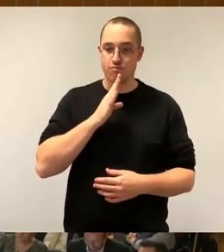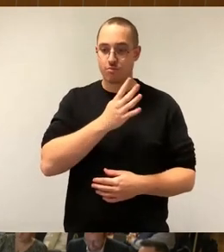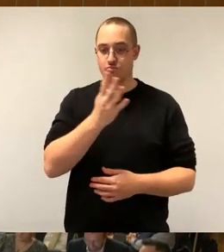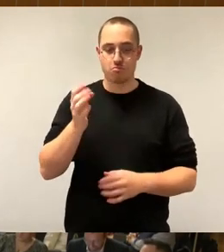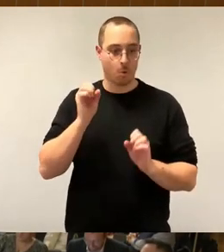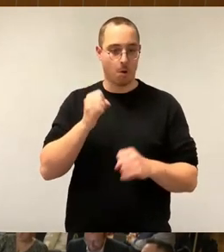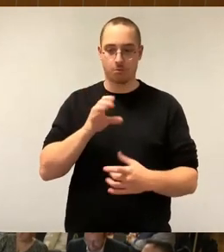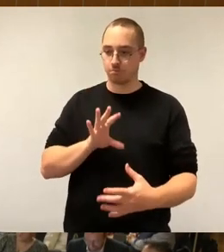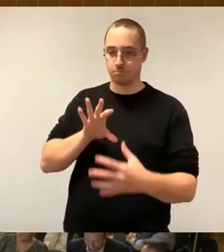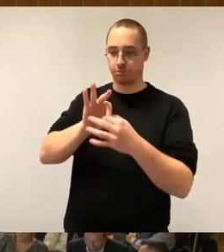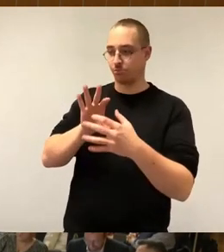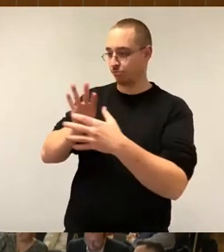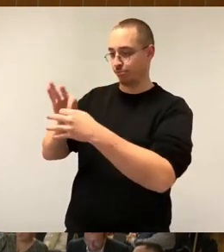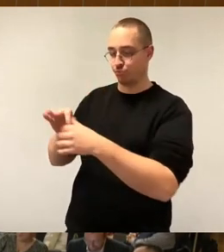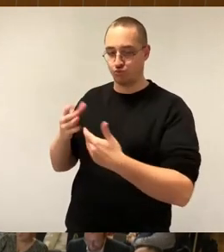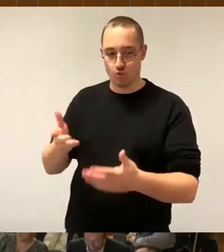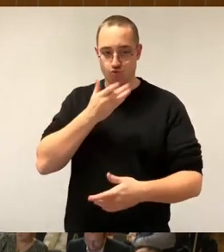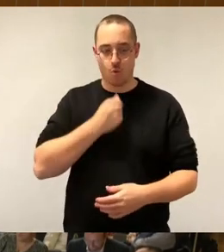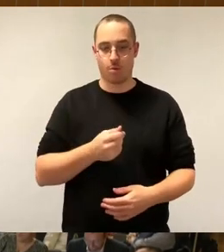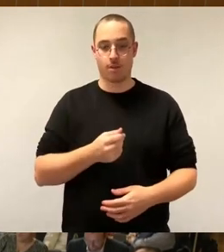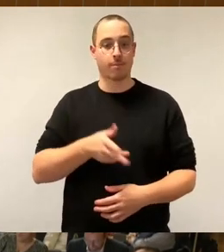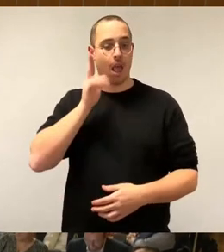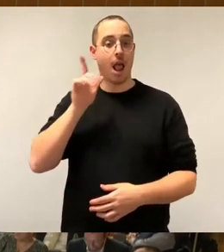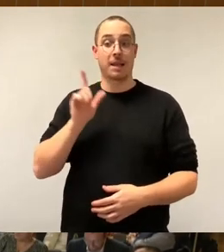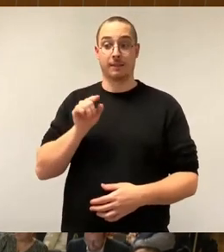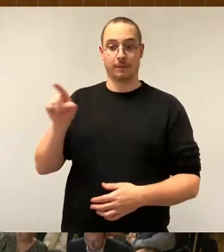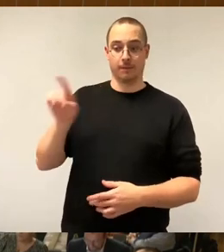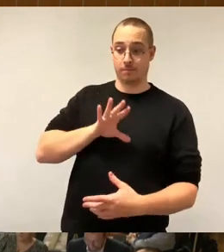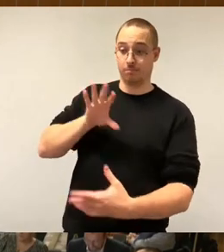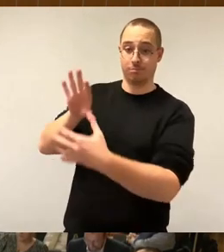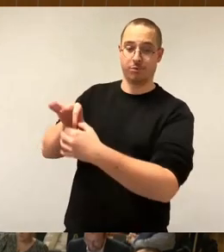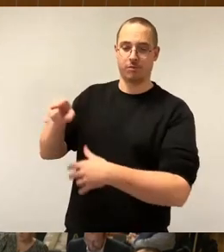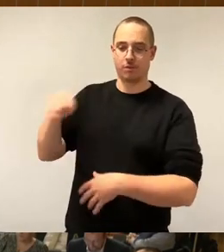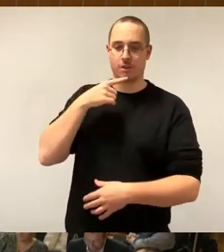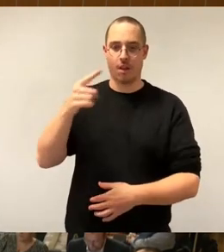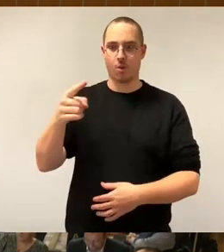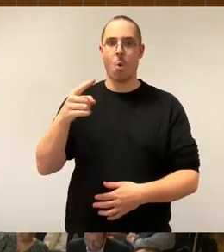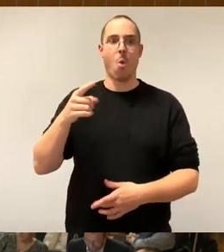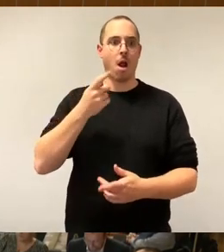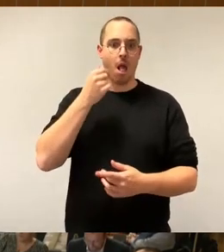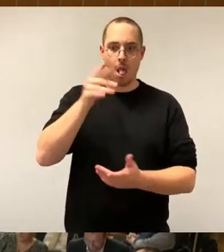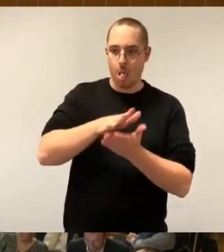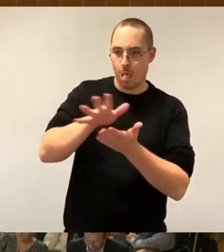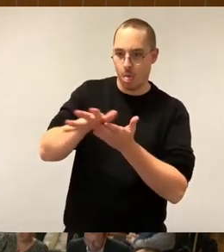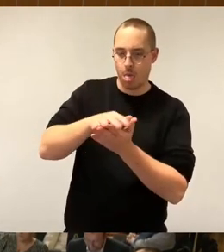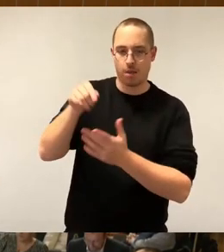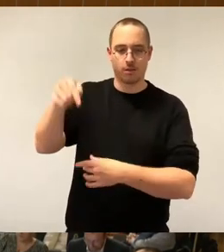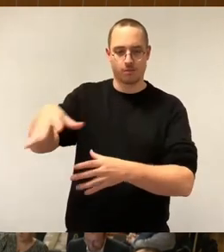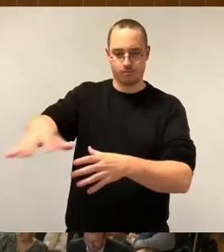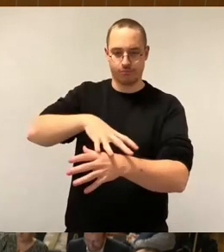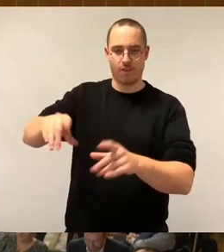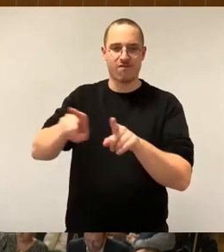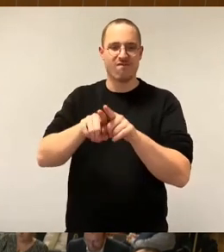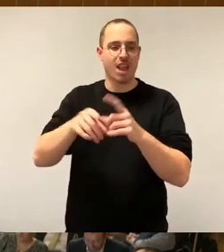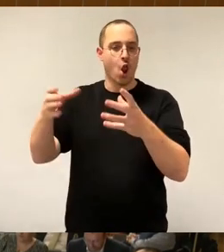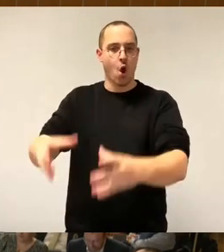Und Kollege Lazzinski sprach ja davon, es ist ein schwarzes Loch, wo dieses Geld reinkommt. Sagen Sie auch den Mieterinnen und Mietern